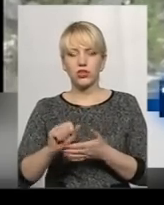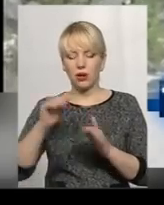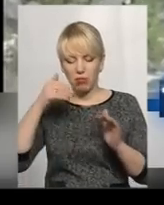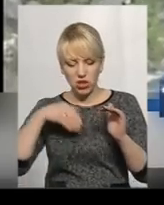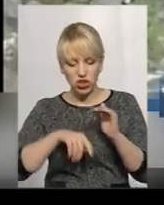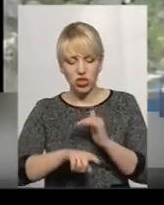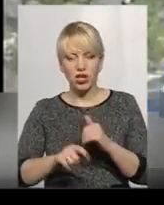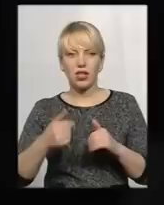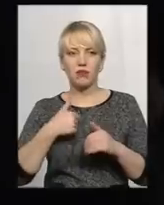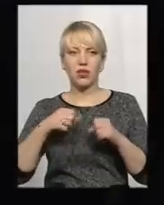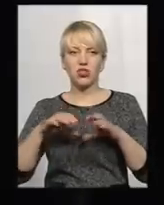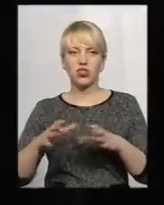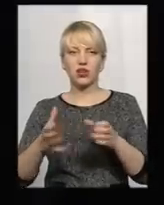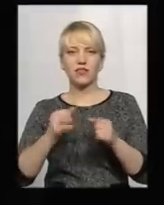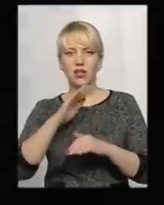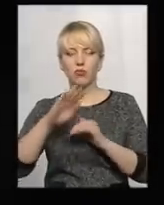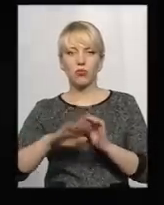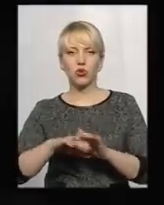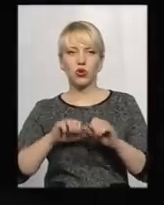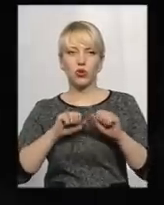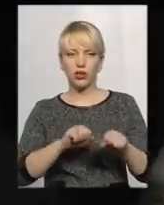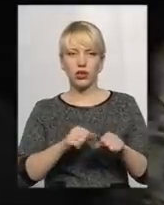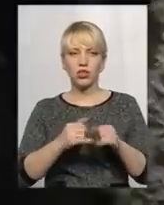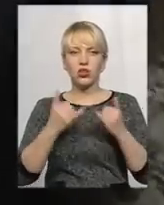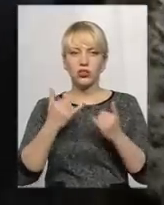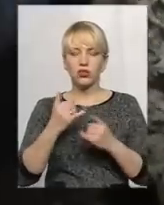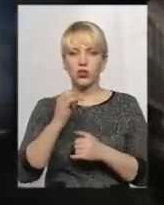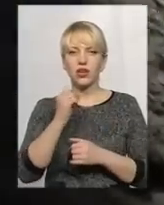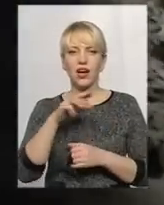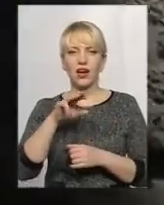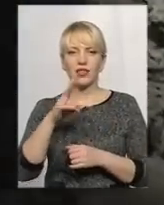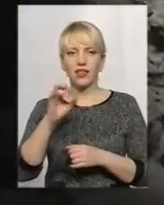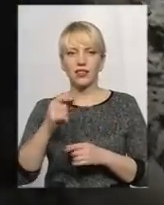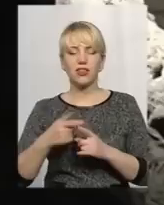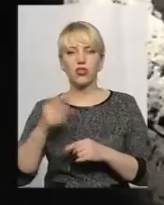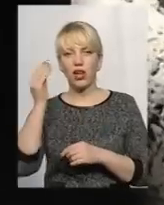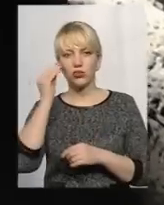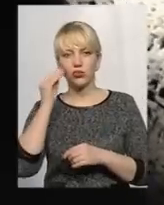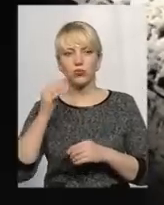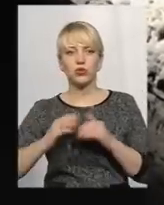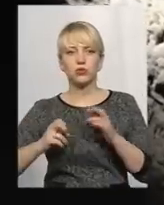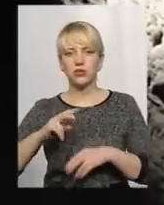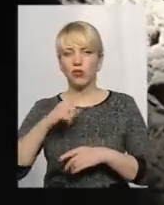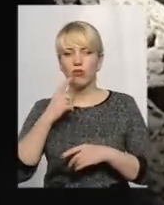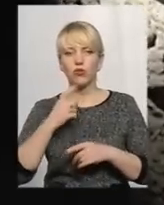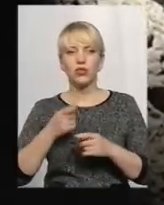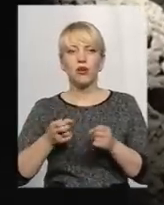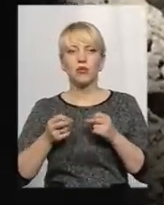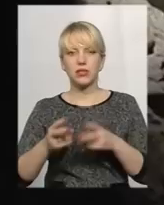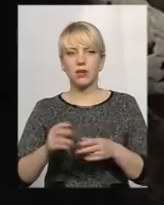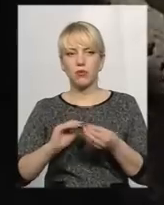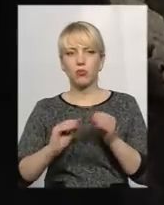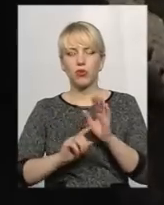взяти її під охорону Сьогодні Атлантида, на думку спелеологів, знову у небезпеці Вони кажуть, проблеми почались,